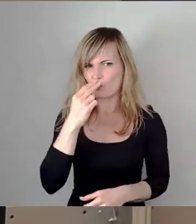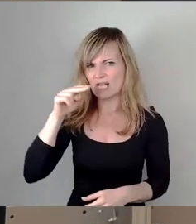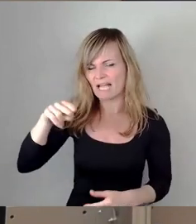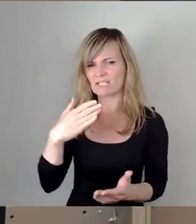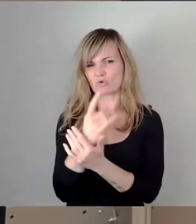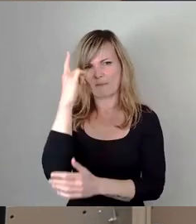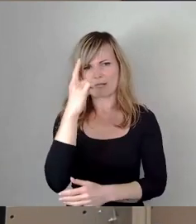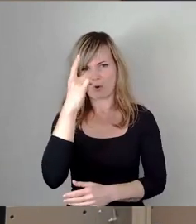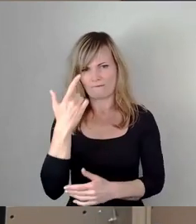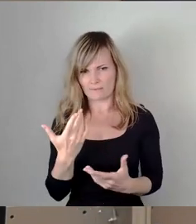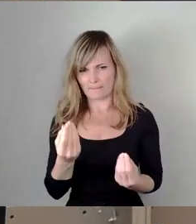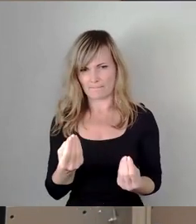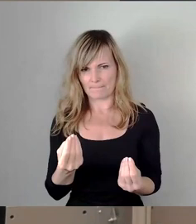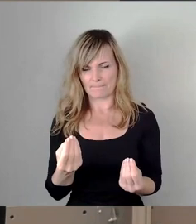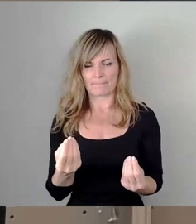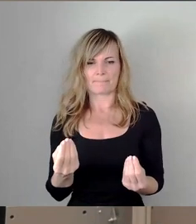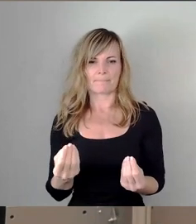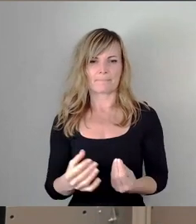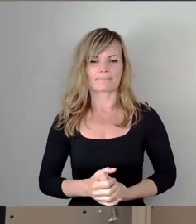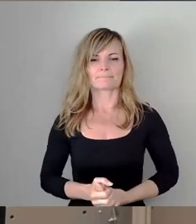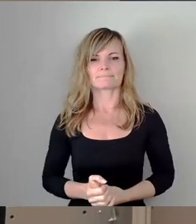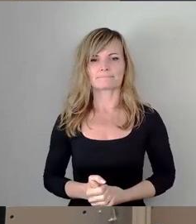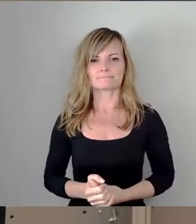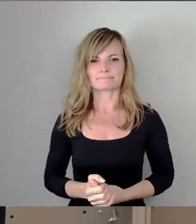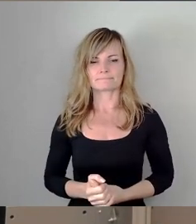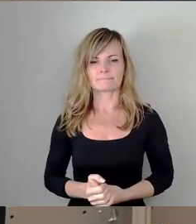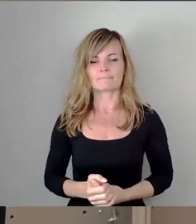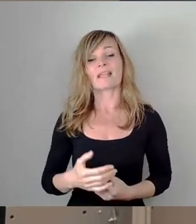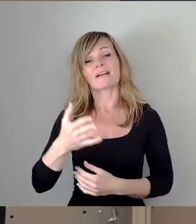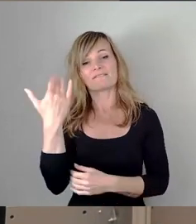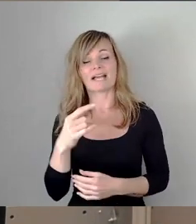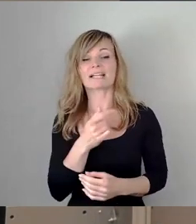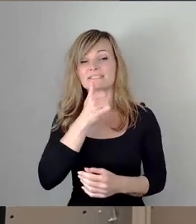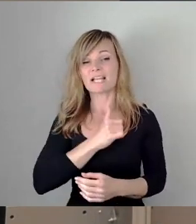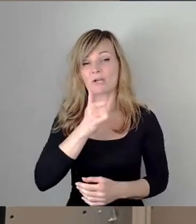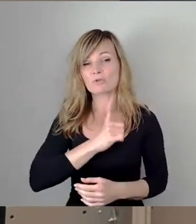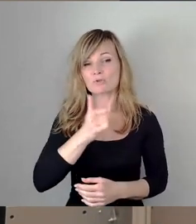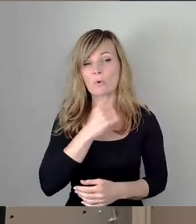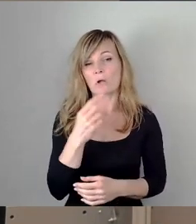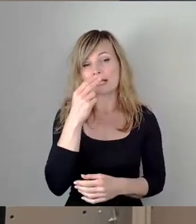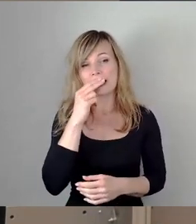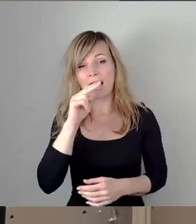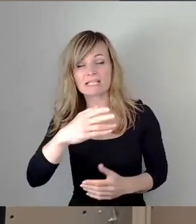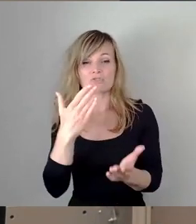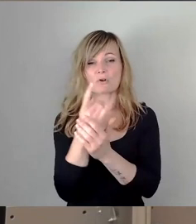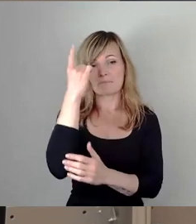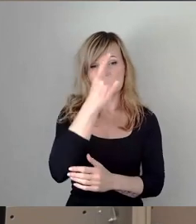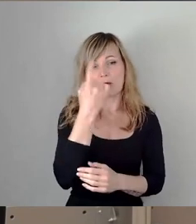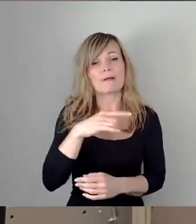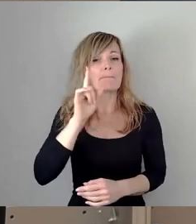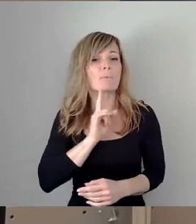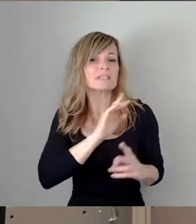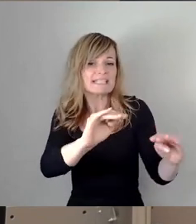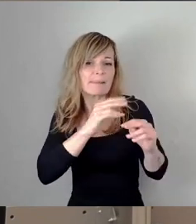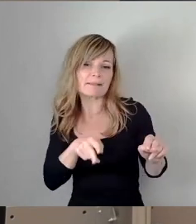Bettchen gefallen? Hätte Ecke nun keine Kante?